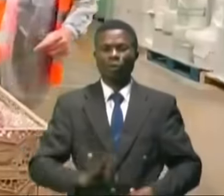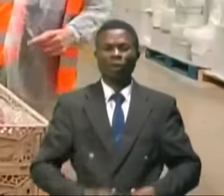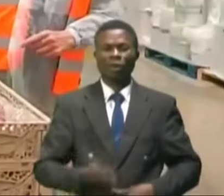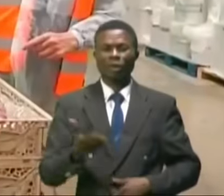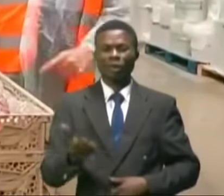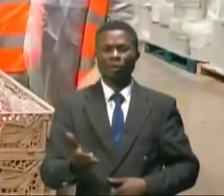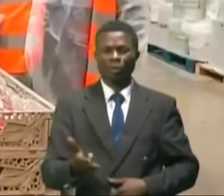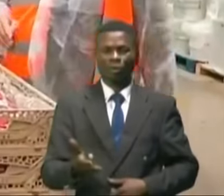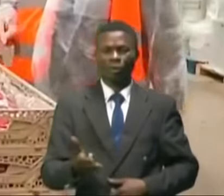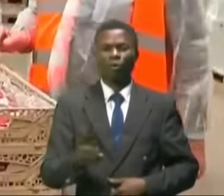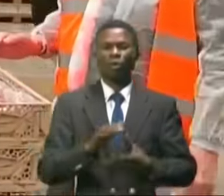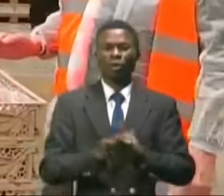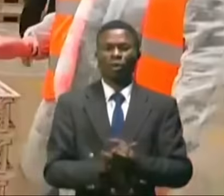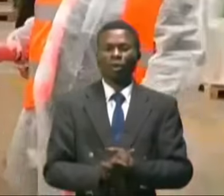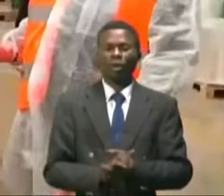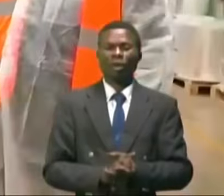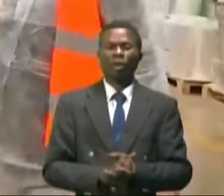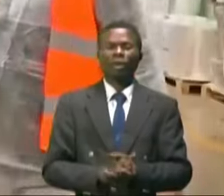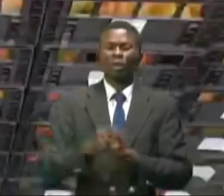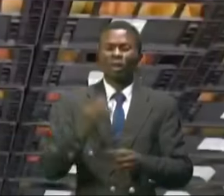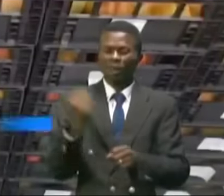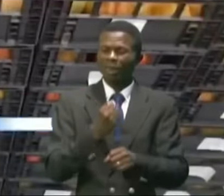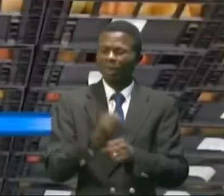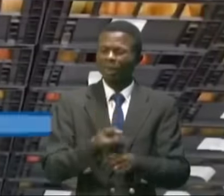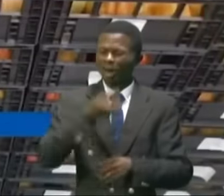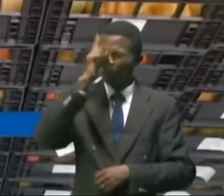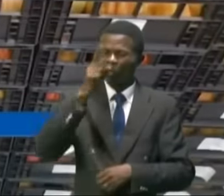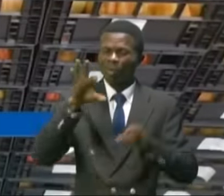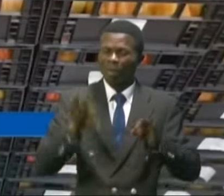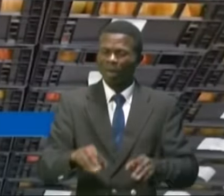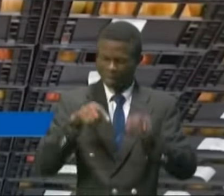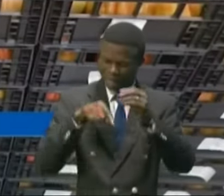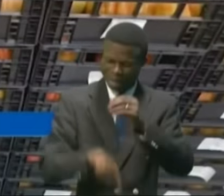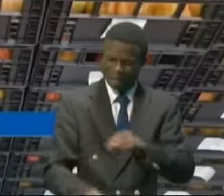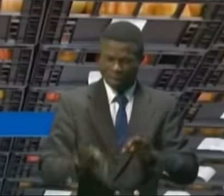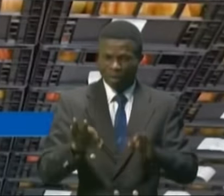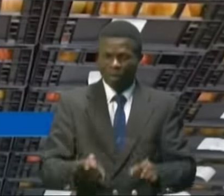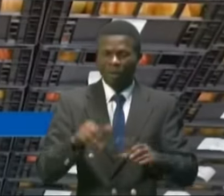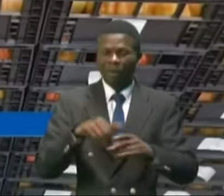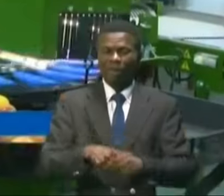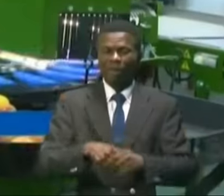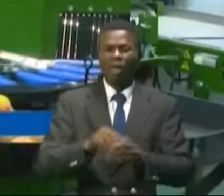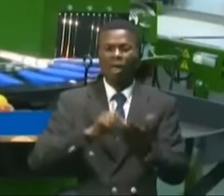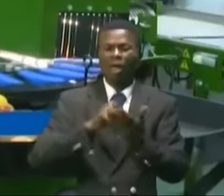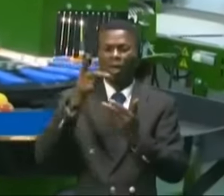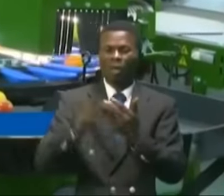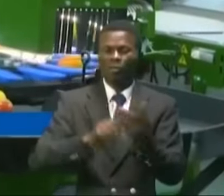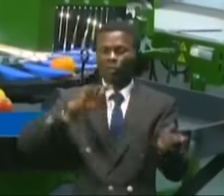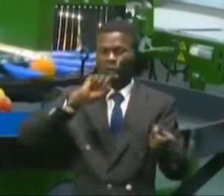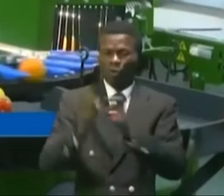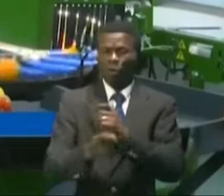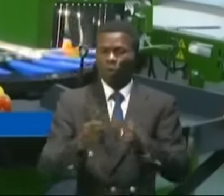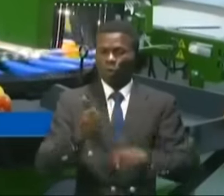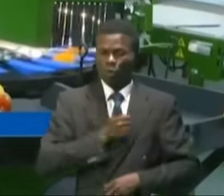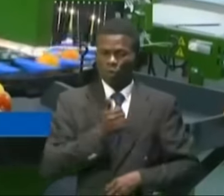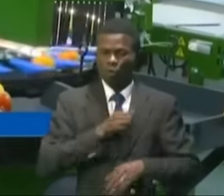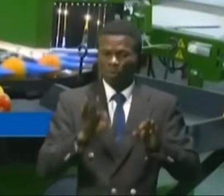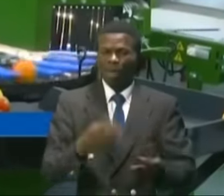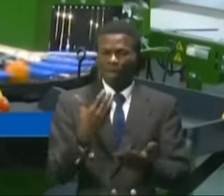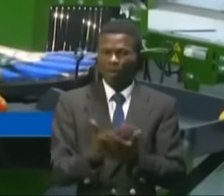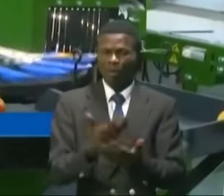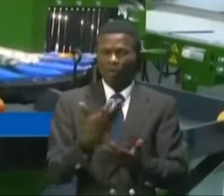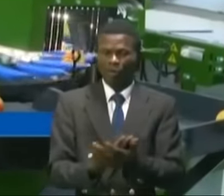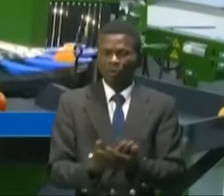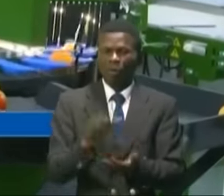Lantantiseké de Chulombo, sur la revanche du sol sur le sous-sol à travers un programme de transformation structurelle et rapide